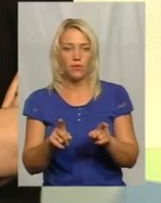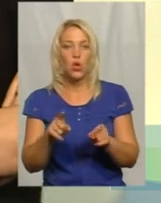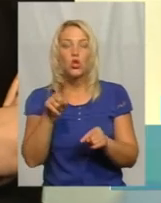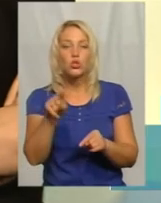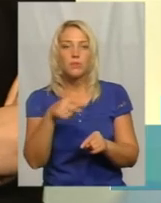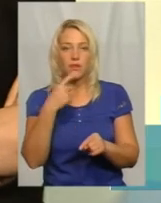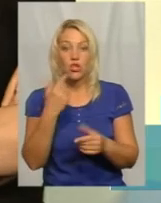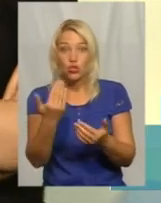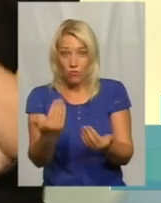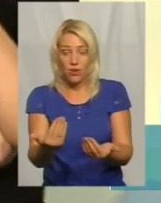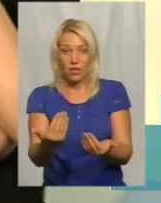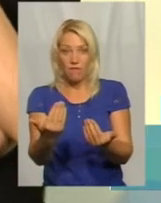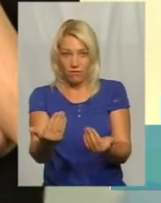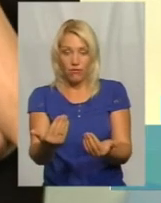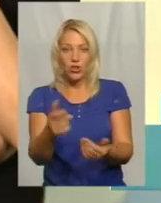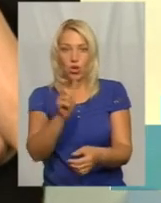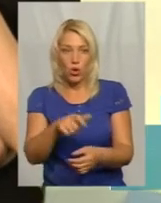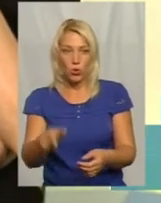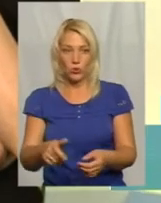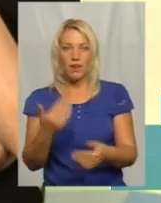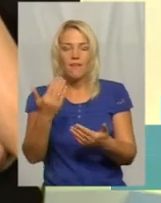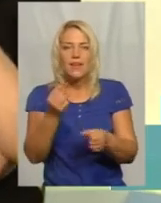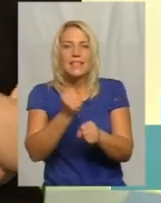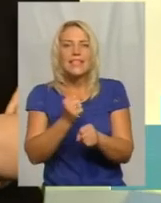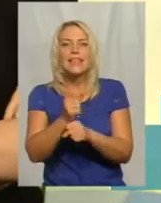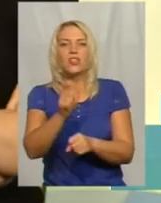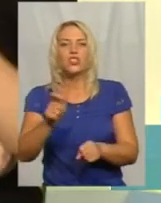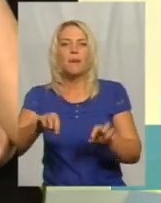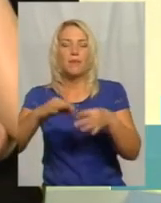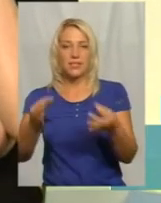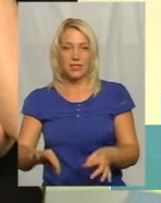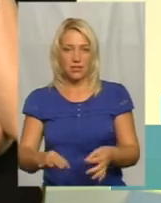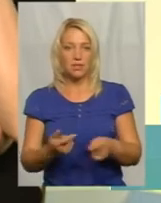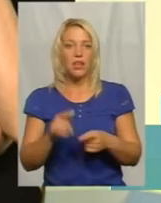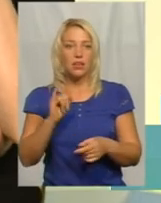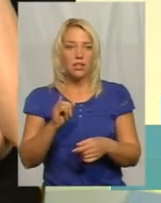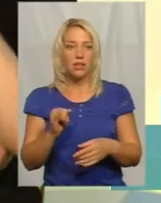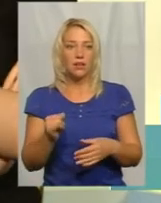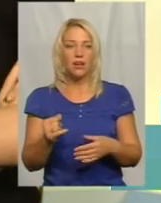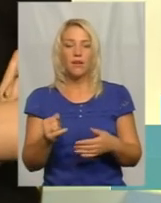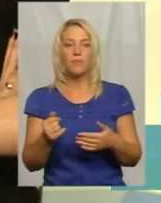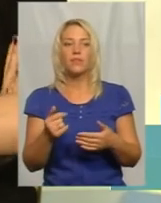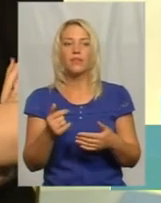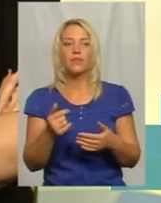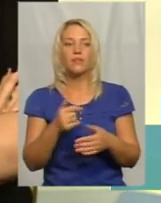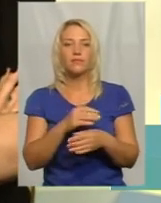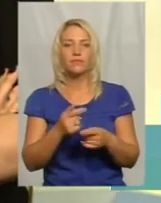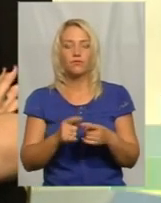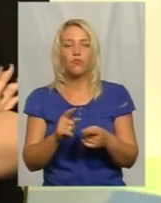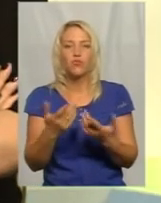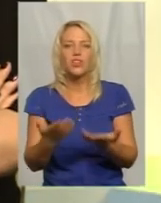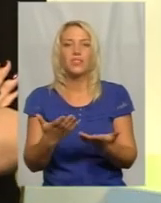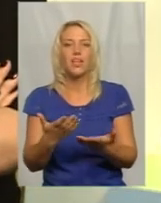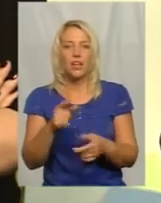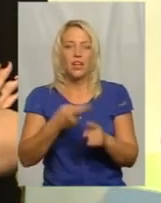люди, що ви діючим із стецтв. Але насправді людям пофиг, в якую миску це налито. Вони